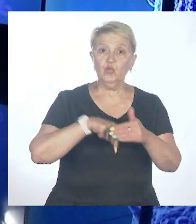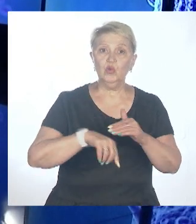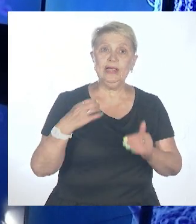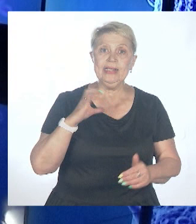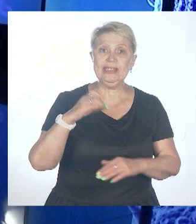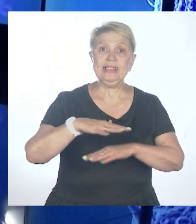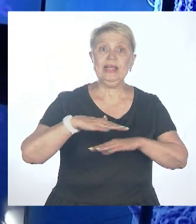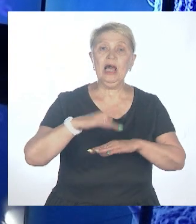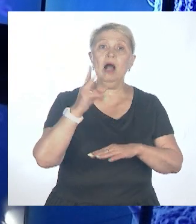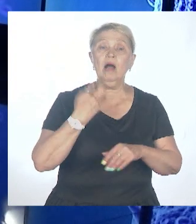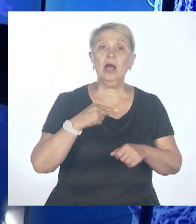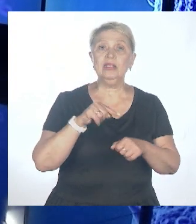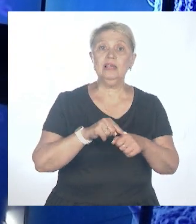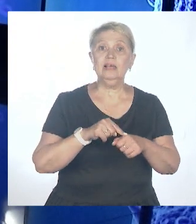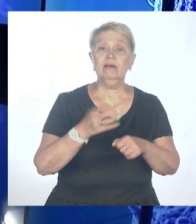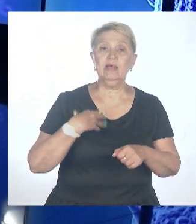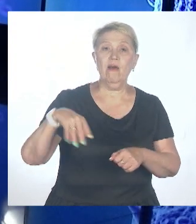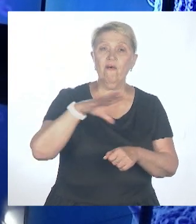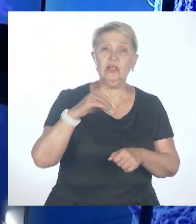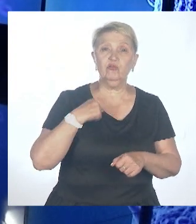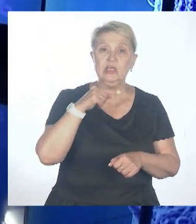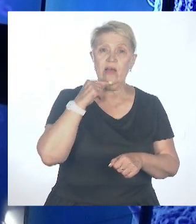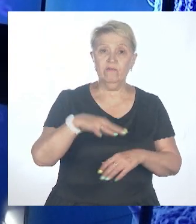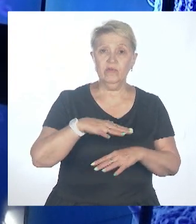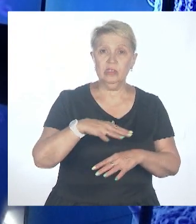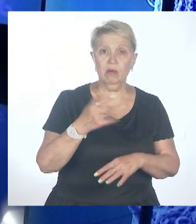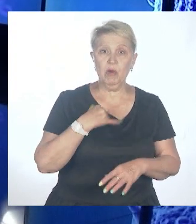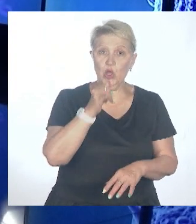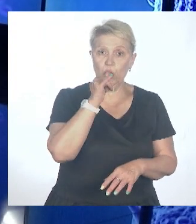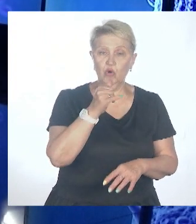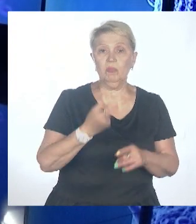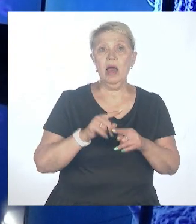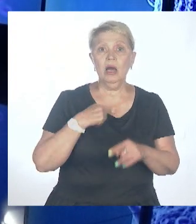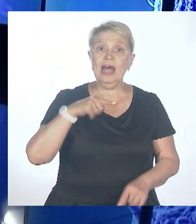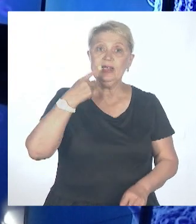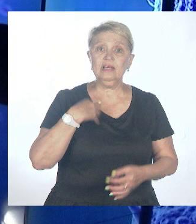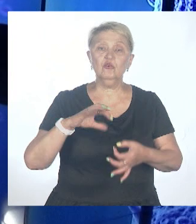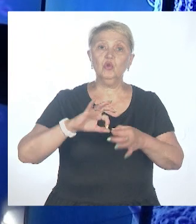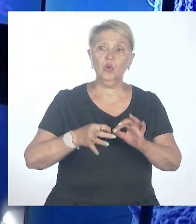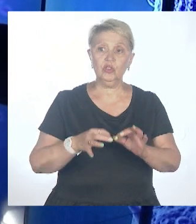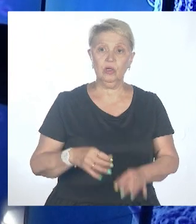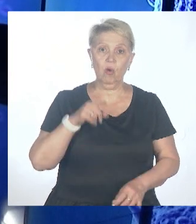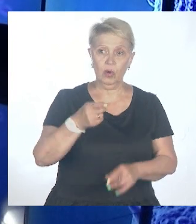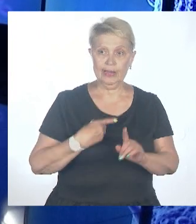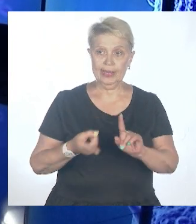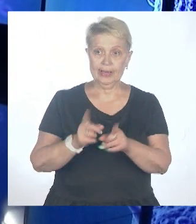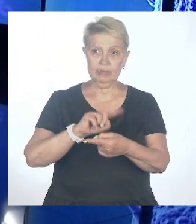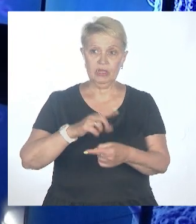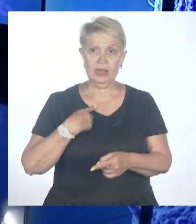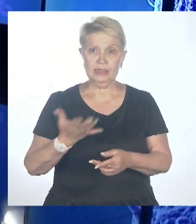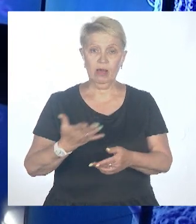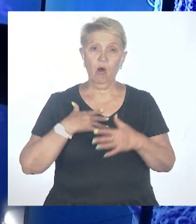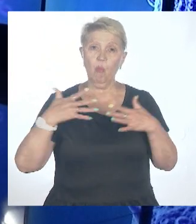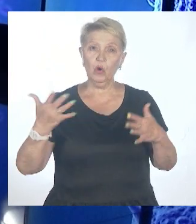отреагируем? И здесь мы в России на какое? Это пока мы не можем... Это сказать сложно, да, потому что он изменяется довольно ощутимо.